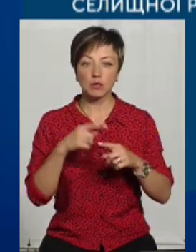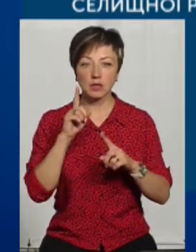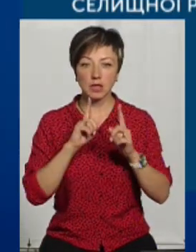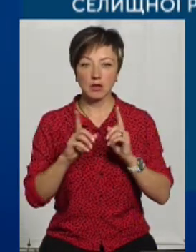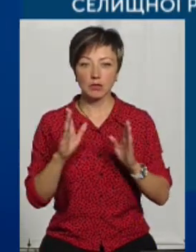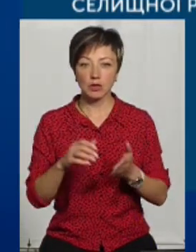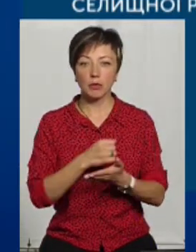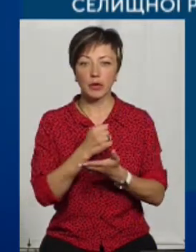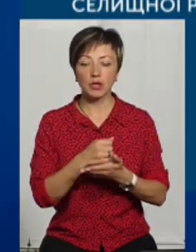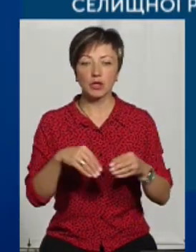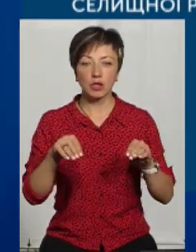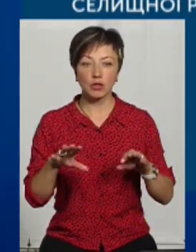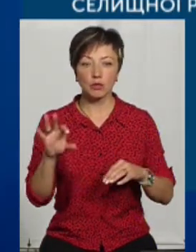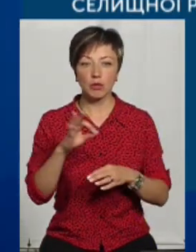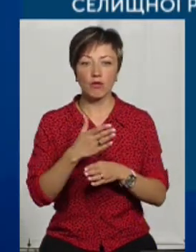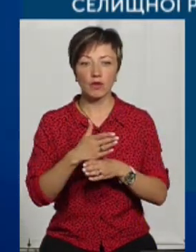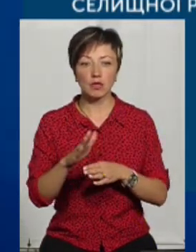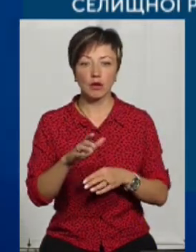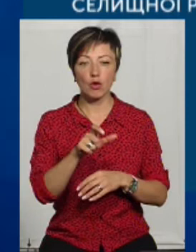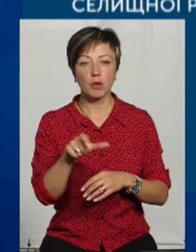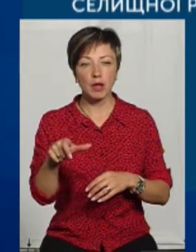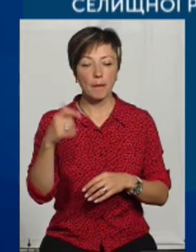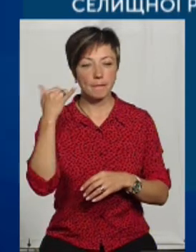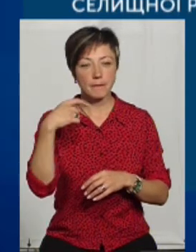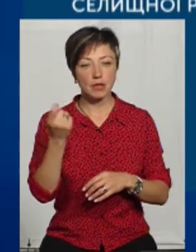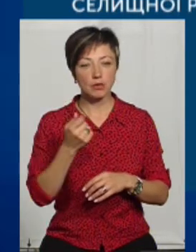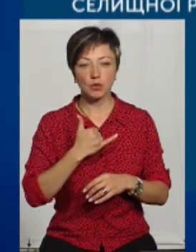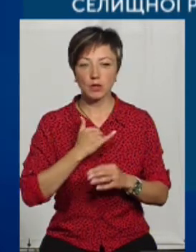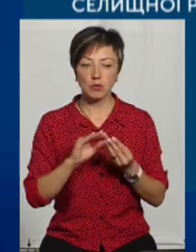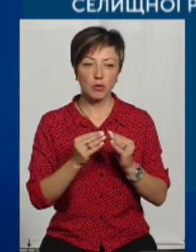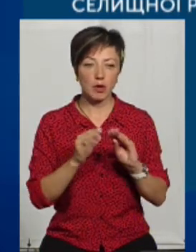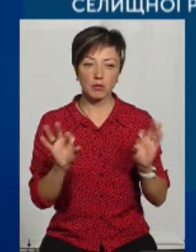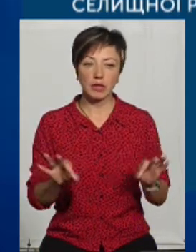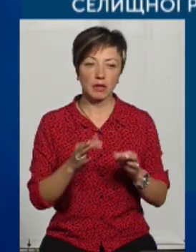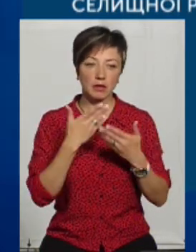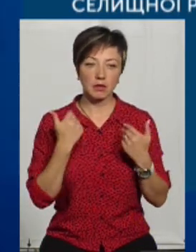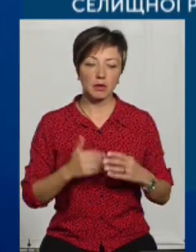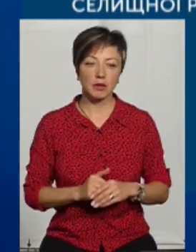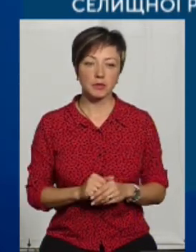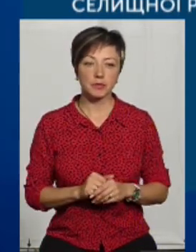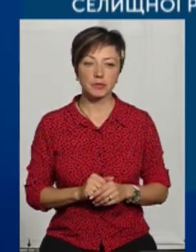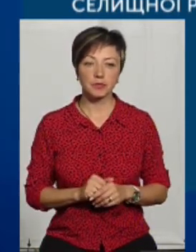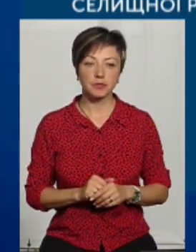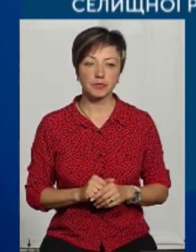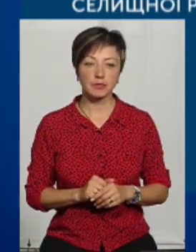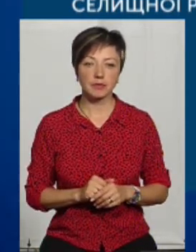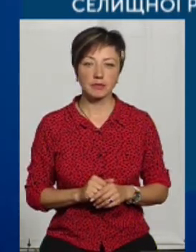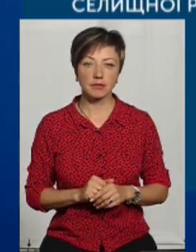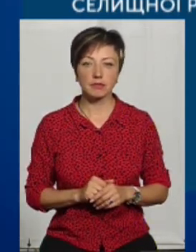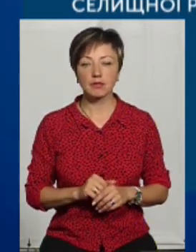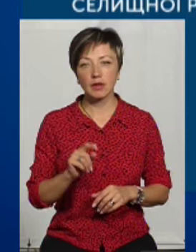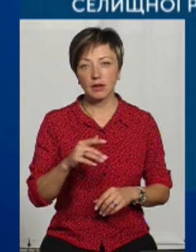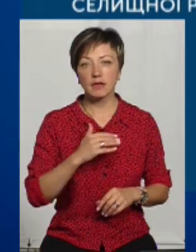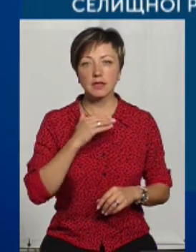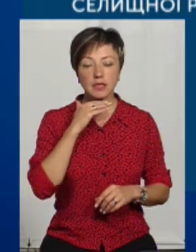буде прийнято рішення вже про виділення громадянам пасовищ. У нас проблем з пасовищами взагалі ніяких немає. Громадяни пасовищ, їх вистачає